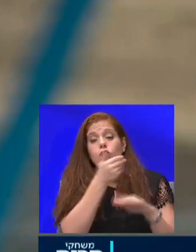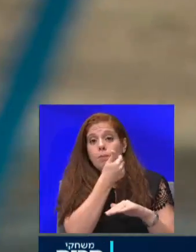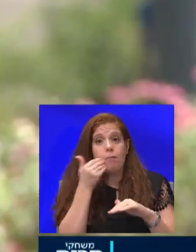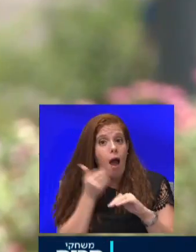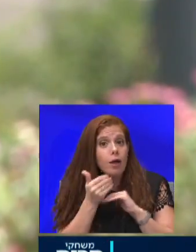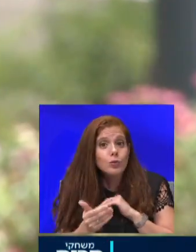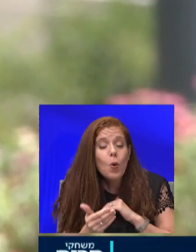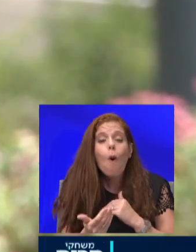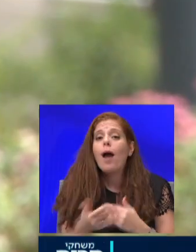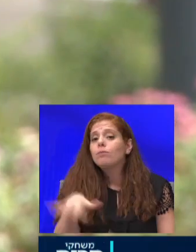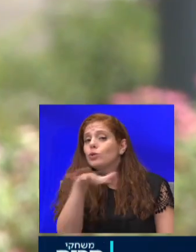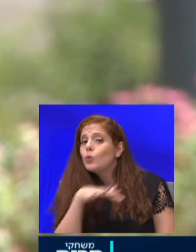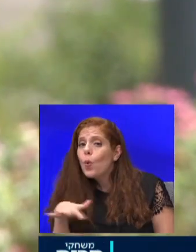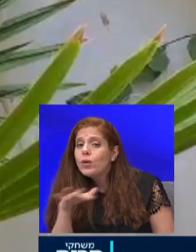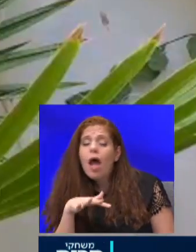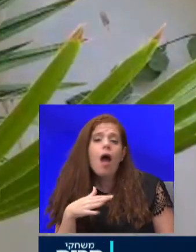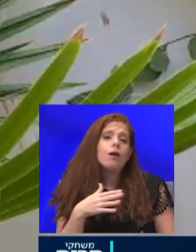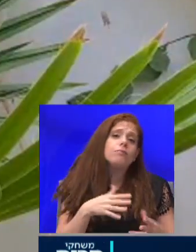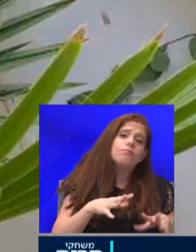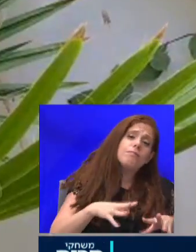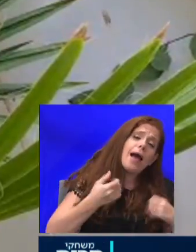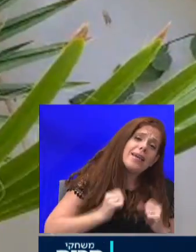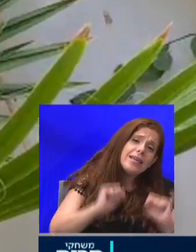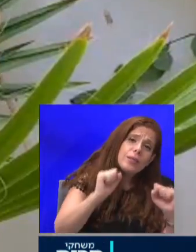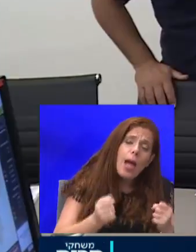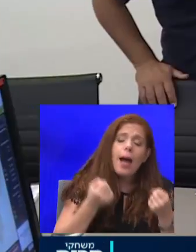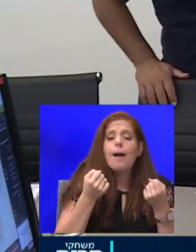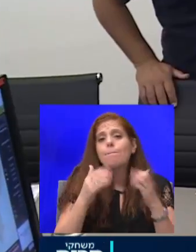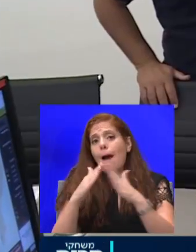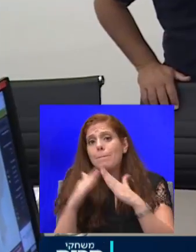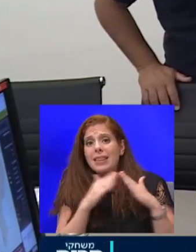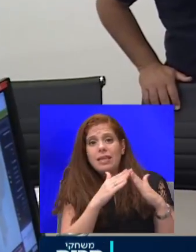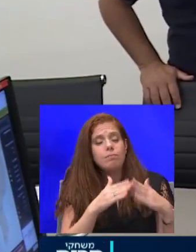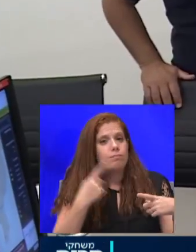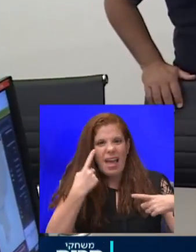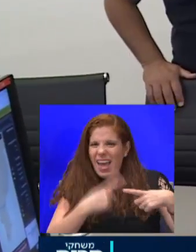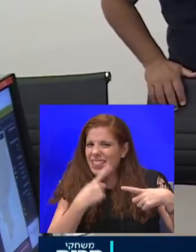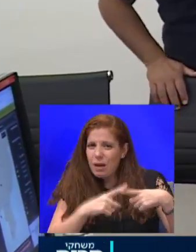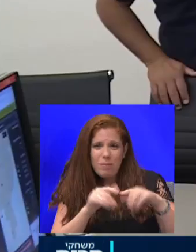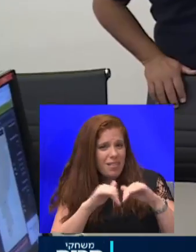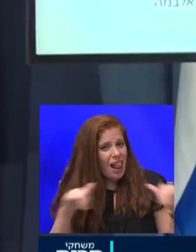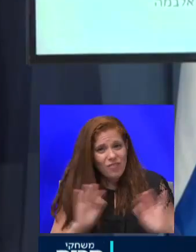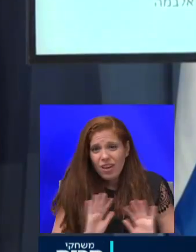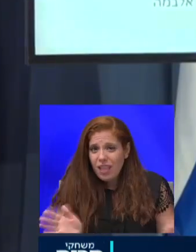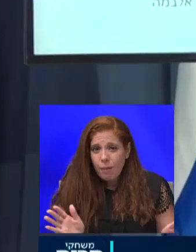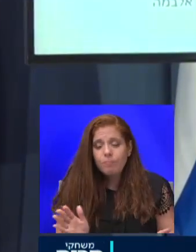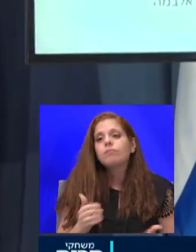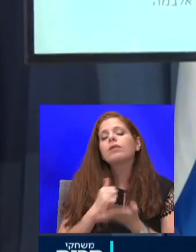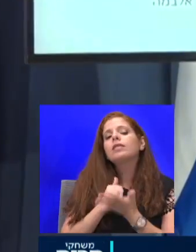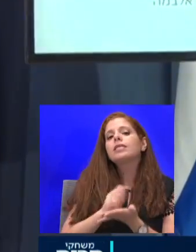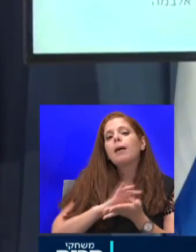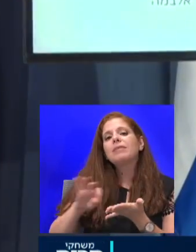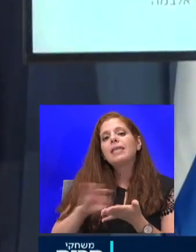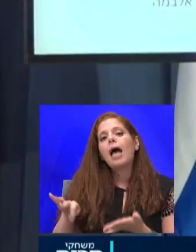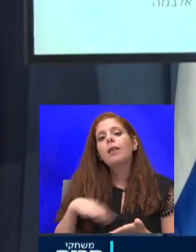בגינות בבתים אין הקפדה על נושא ההפרדה. נציגי משרד הבריאות ופרויקטור הקורונה פרופ' רוני